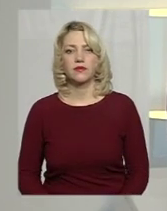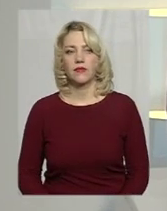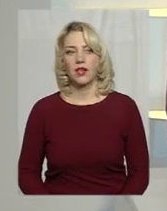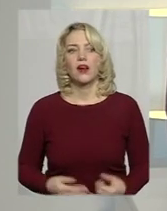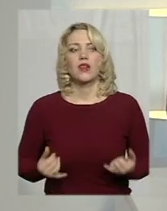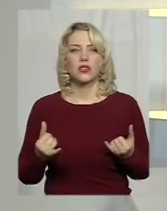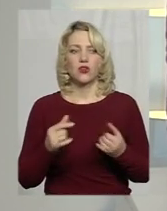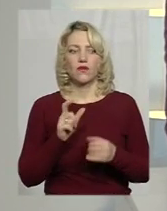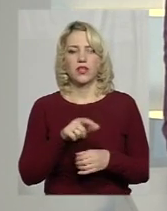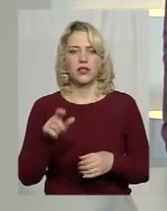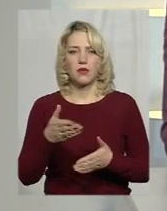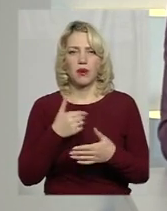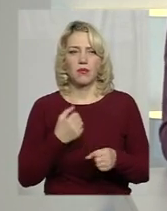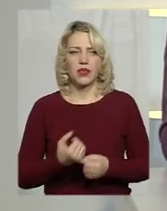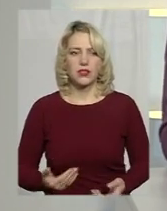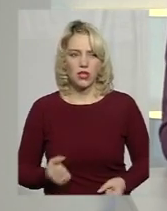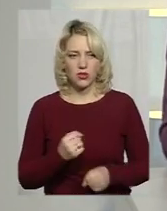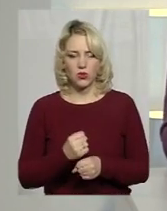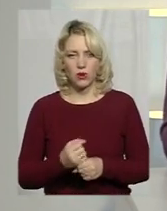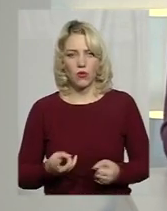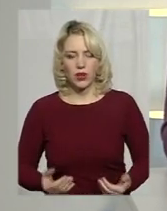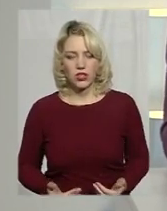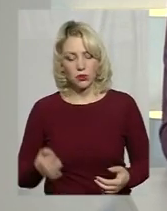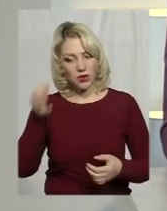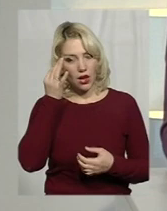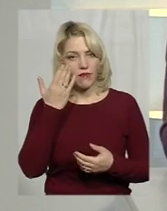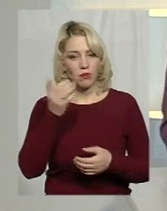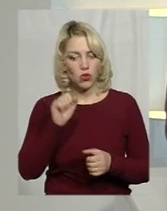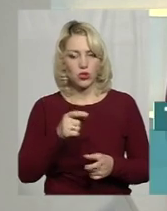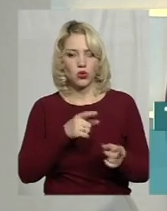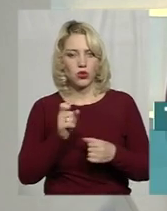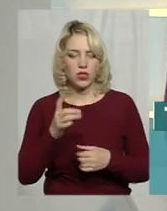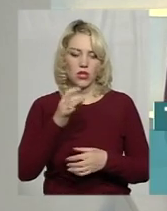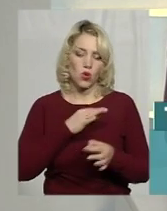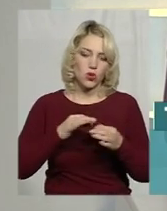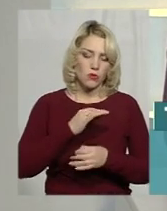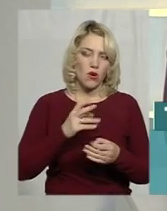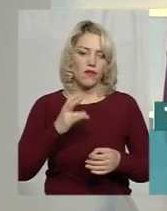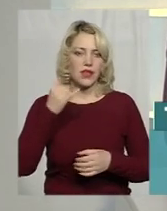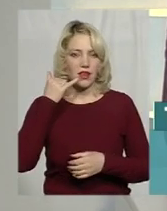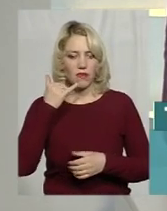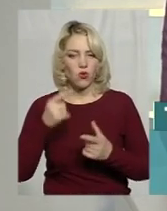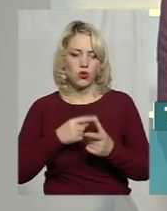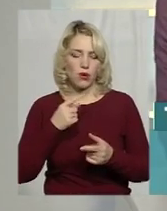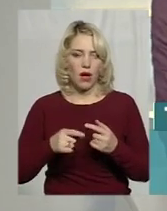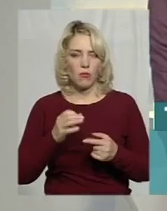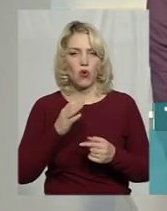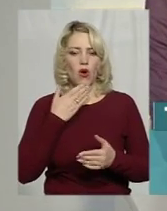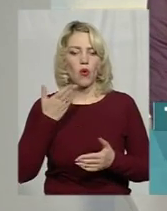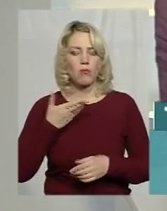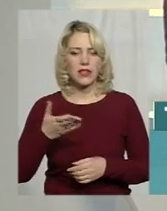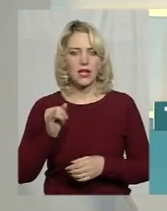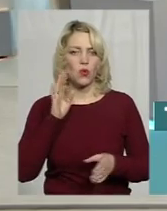Шановні глядачі, ми працюємо наживо. Нагадую про це. Можете долучатися до розмови або телефоном, або пишіть коментарі під прямою трансляцією у Фейсбук.